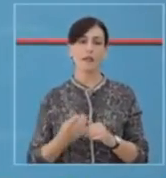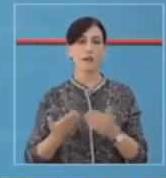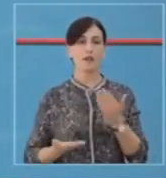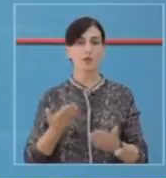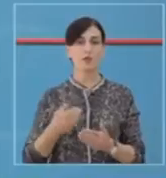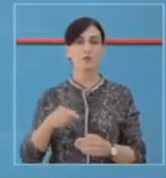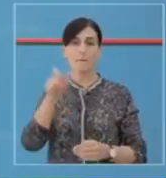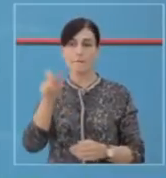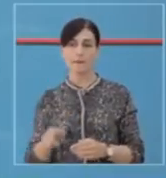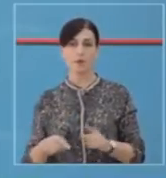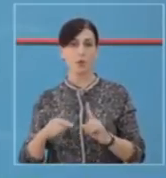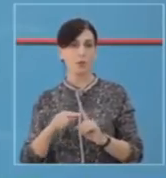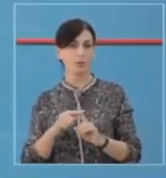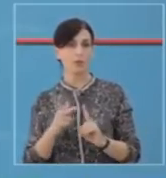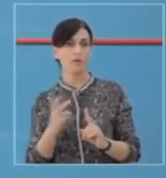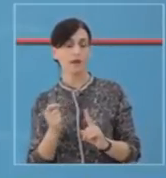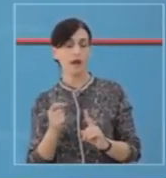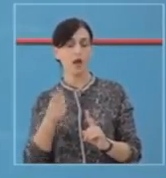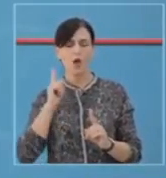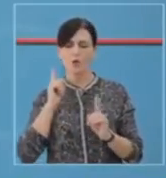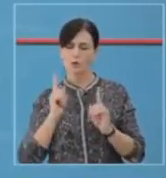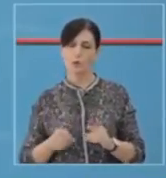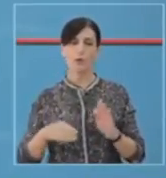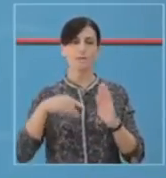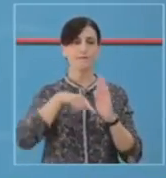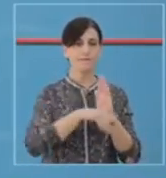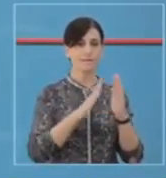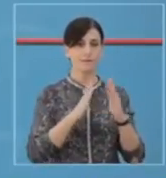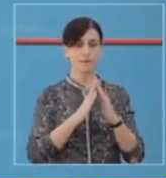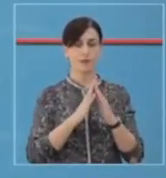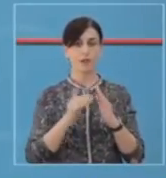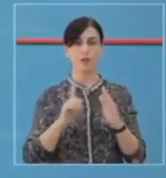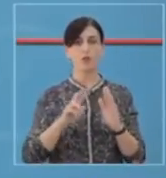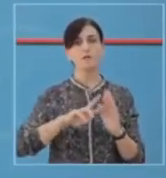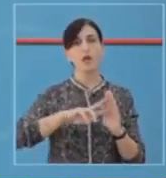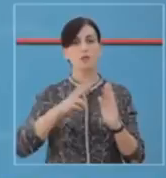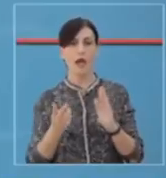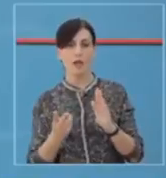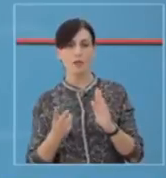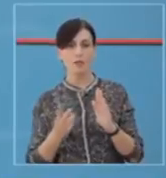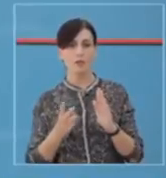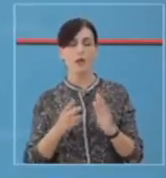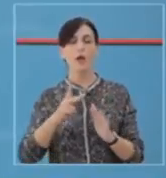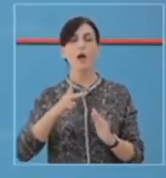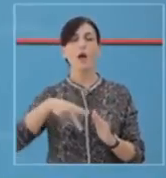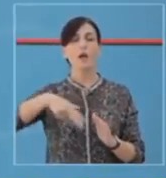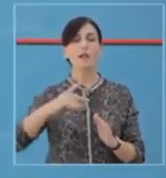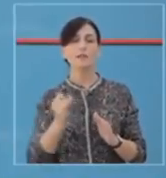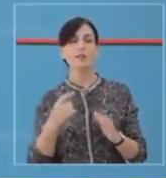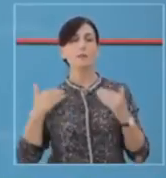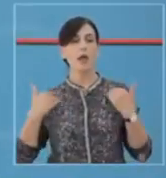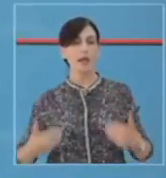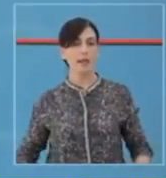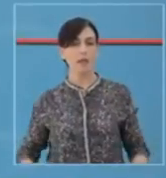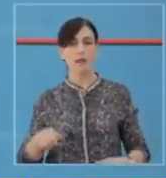identifikuar pozitiv, duhet të vet izolot dhe se shkelja e regullave nga kush do qoftë do të konsiderot rezik për